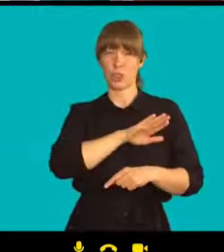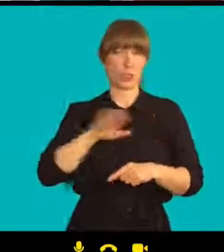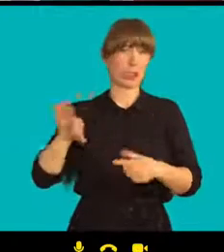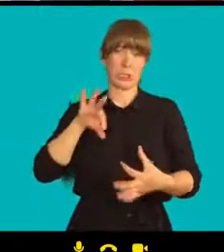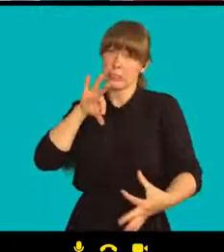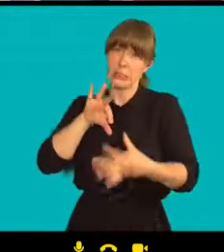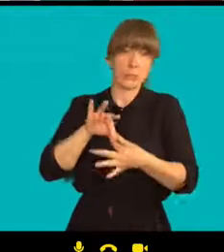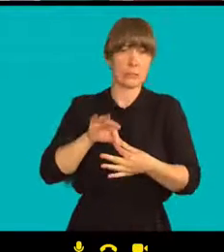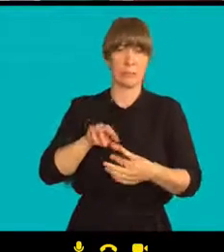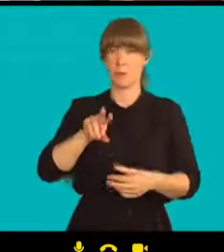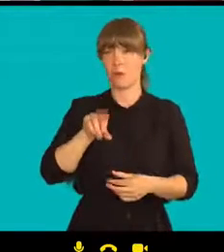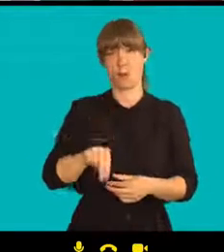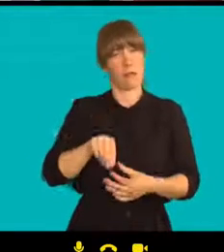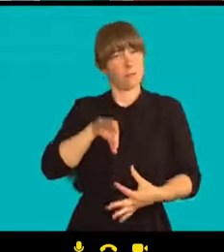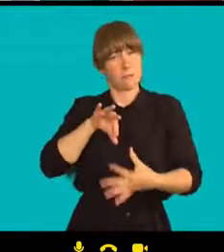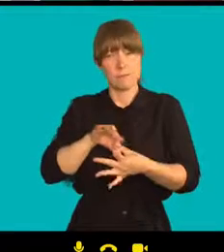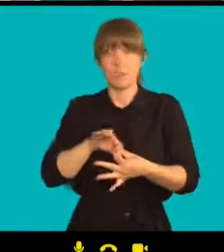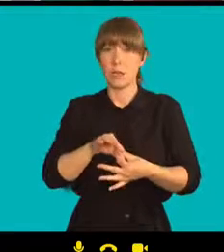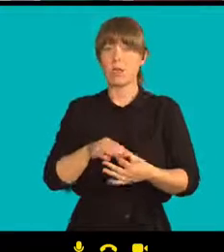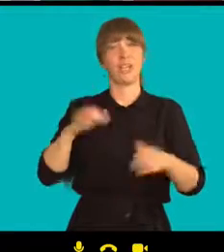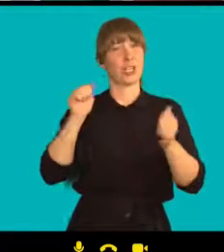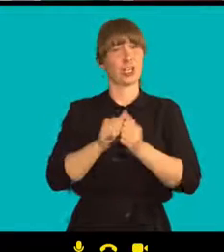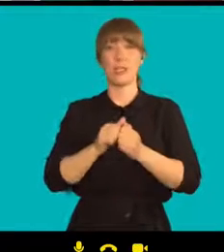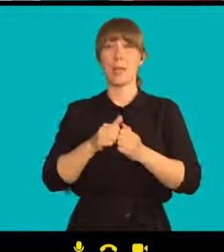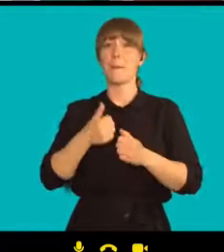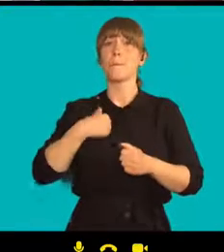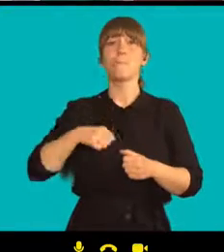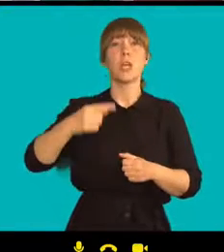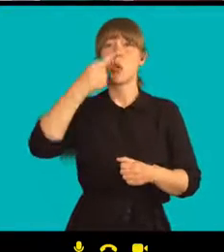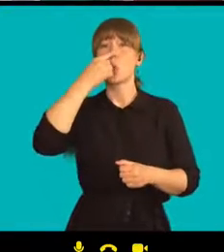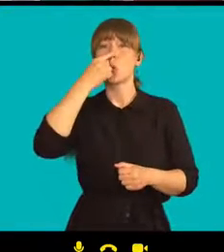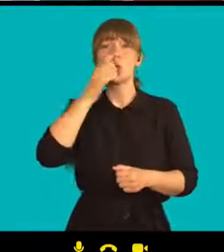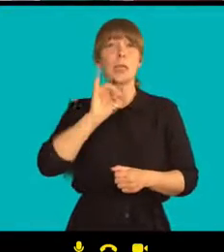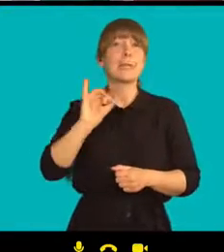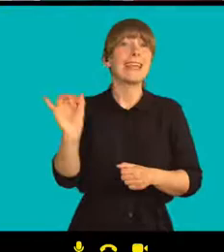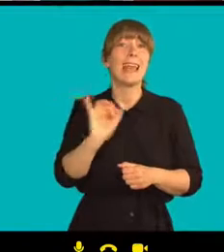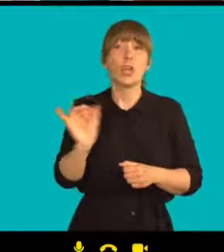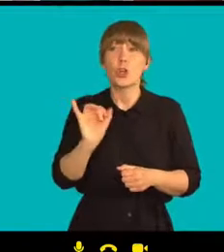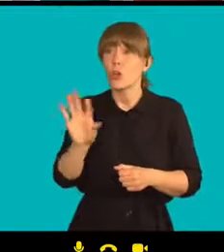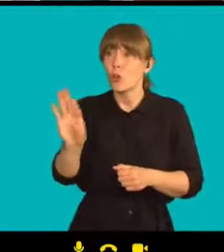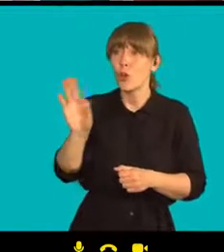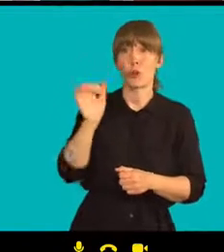Já myslím, že v Bělorusku by se nenašel jediný člověk na obou stranách v naší společnosti,